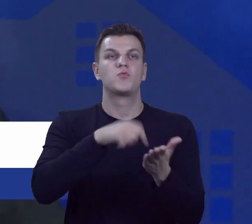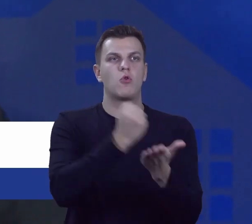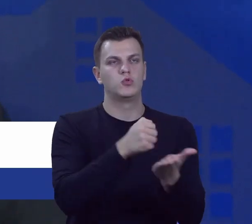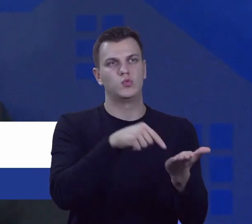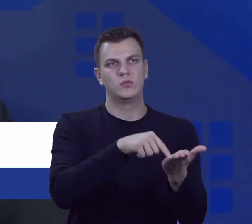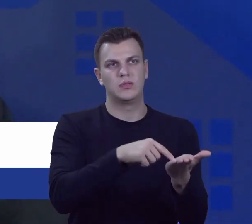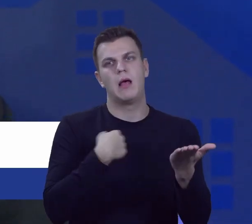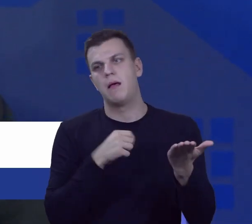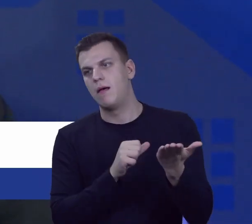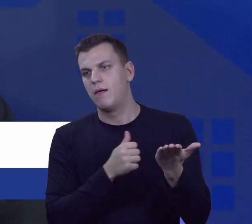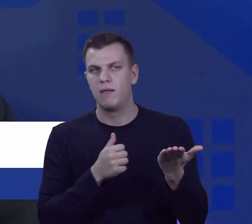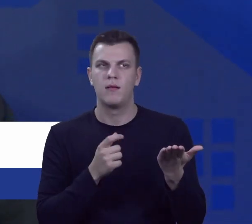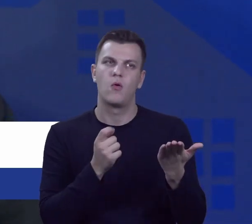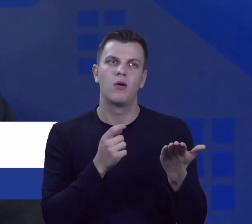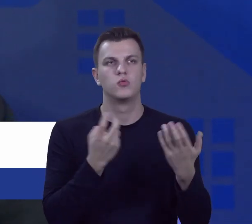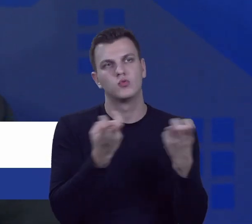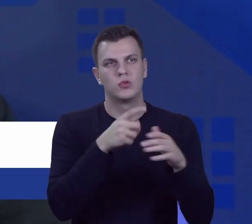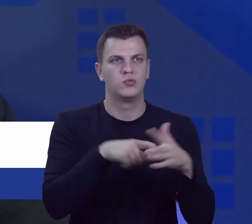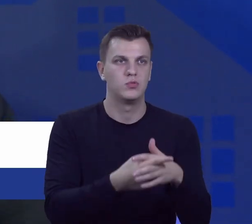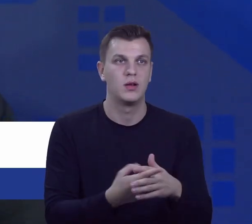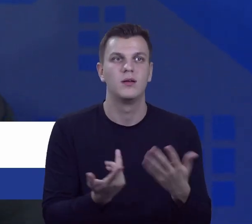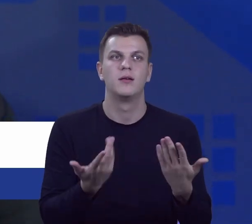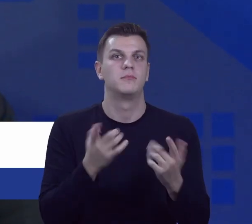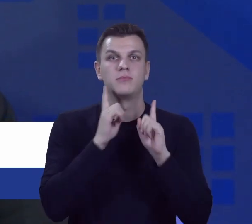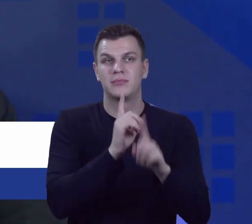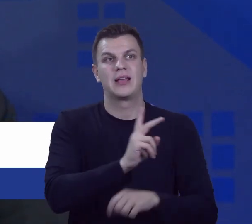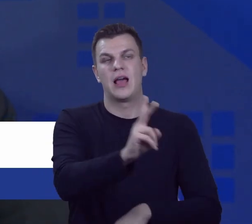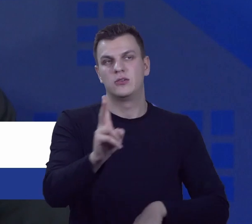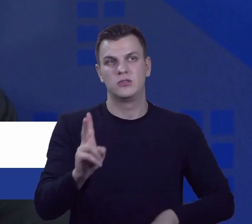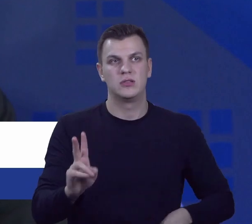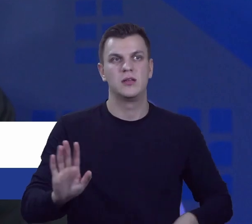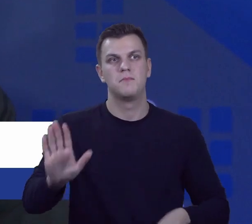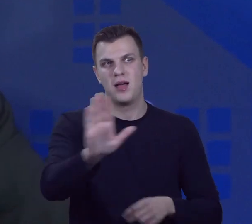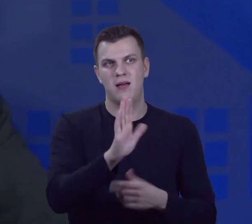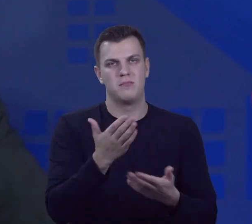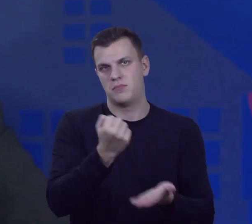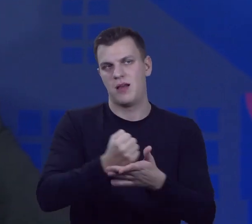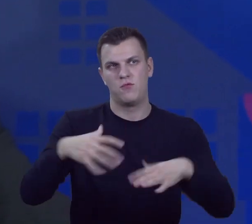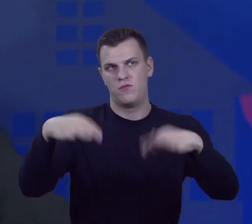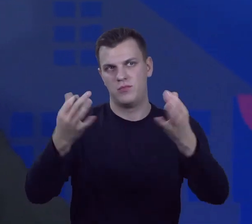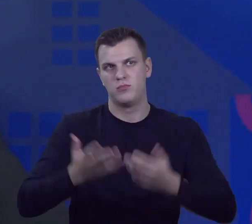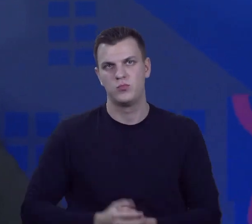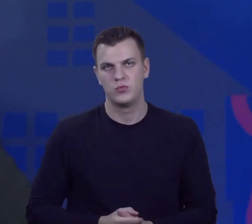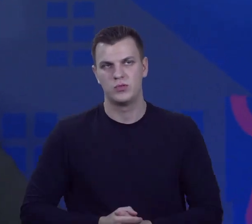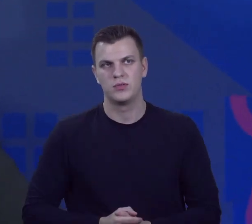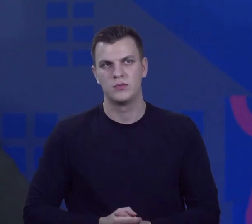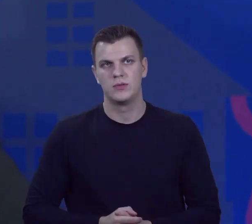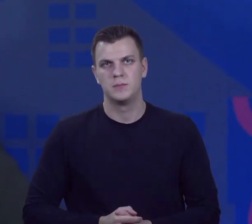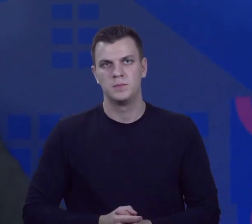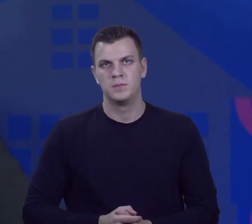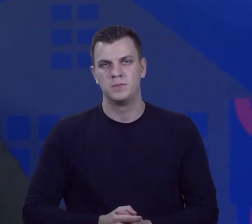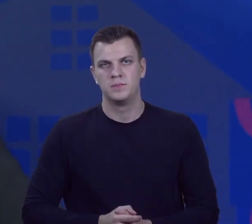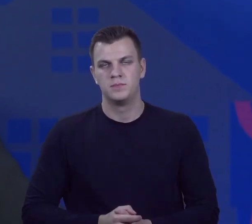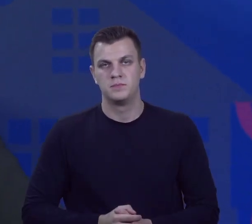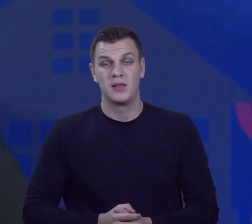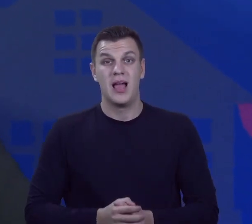bo normalnie to jest, no każdy ma to bierne prawo wyborcze, a w tym wypadku jest to